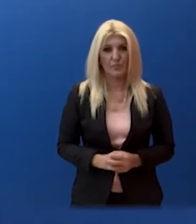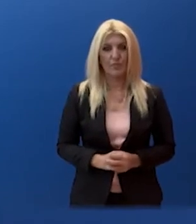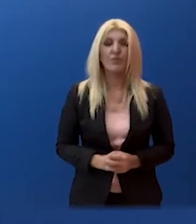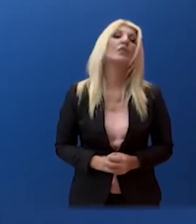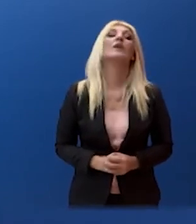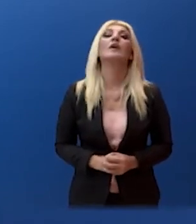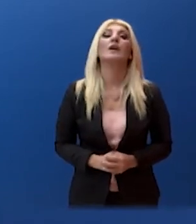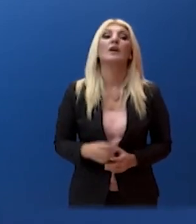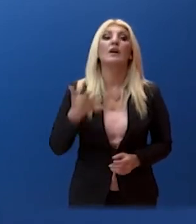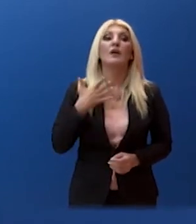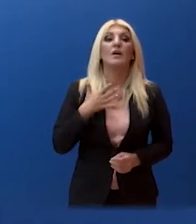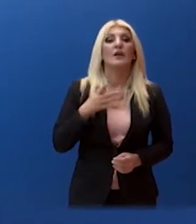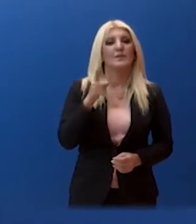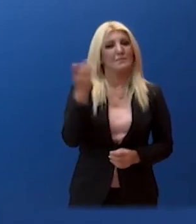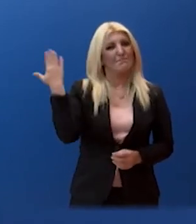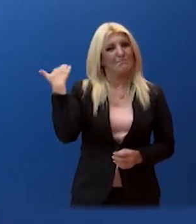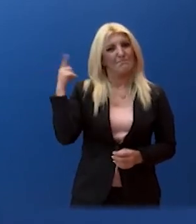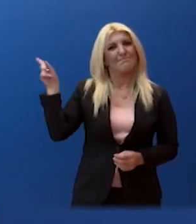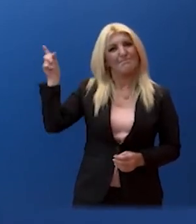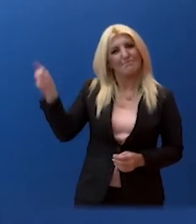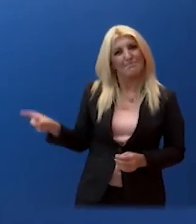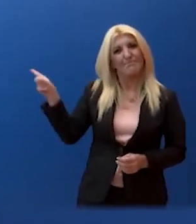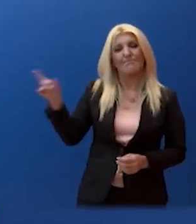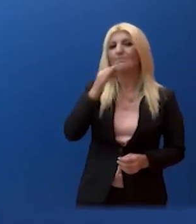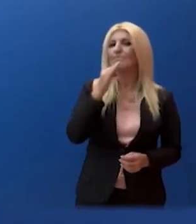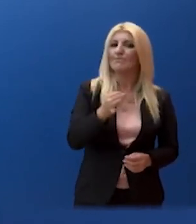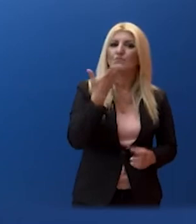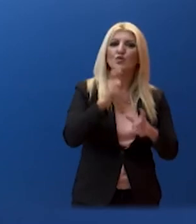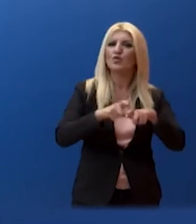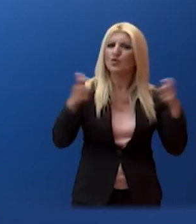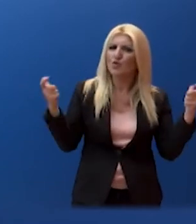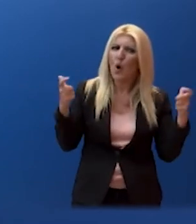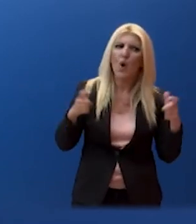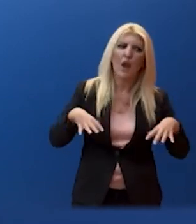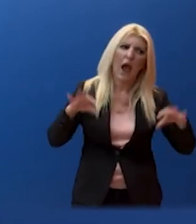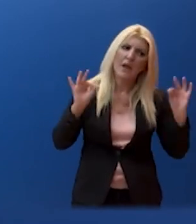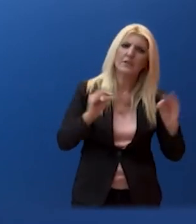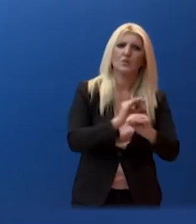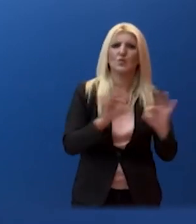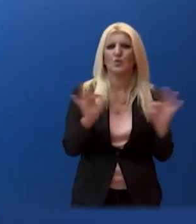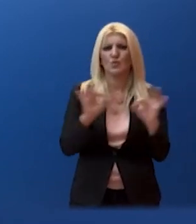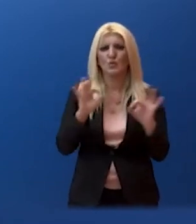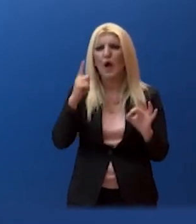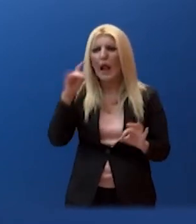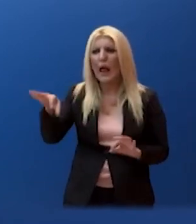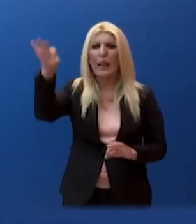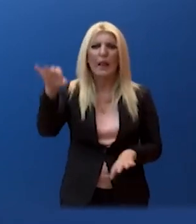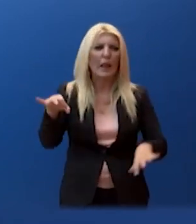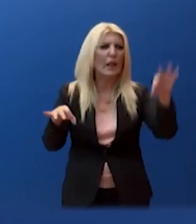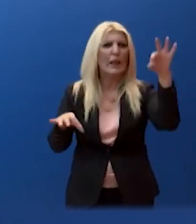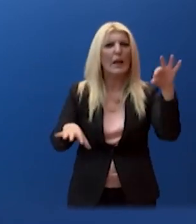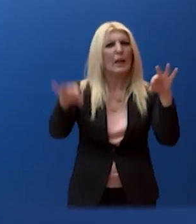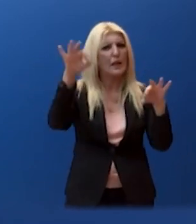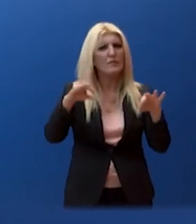Όπως είπατε, τα σχολεία άρχισαν χωρίς ακρότητες. Ωστόσο, υπάρχουν έστω και μεμονωμένες περιπτώσεις που βλέπουμε κάποιες αντιδράσεις, ακόμη και κάποιες